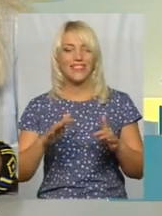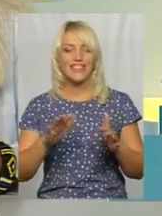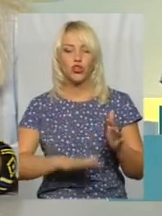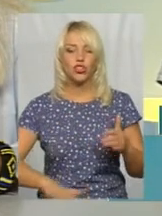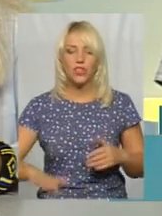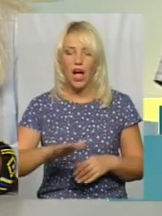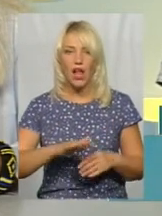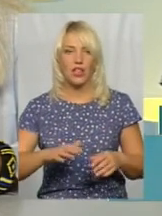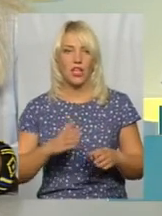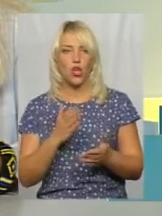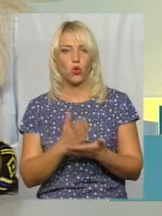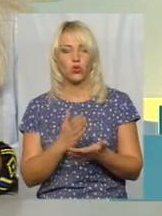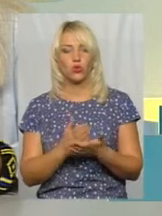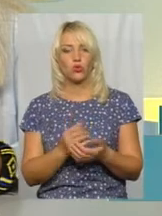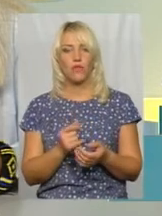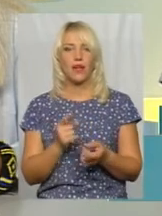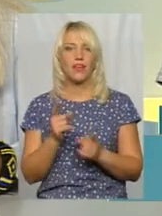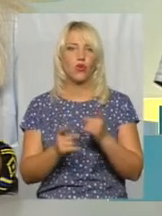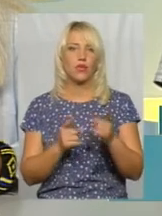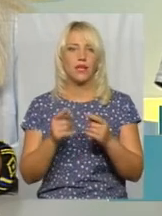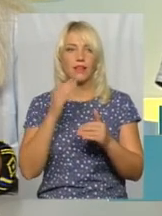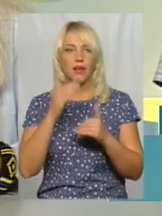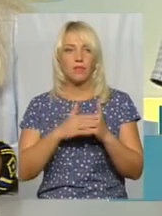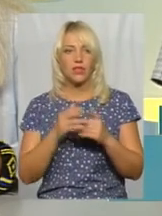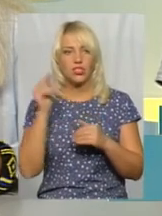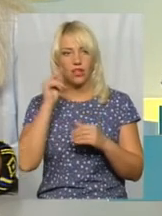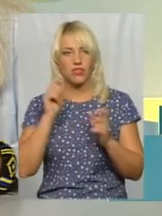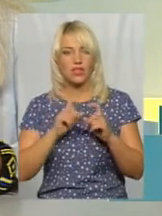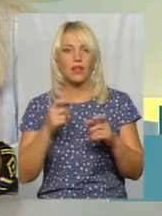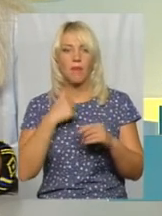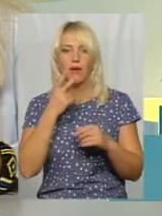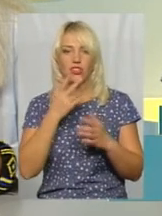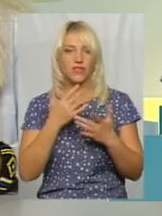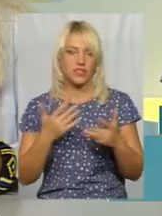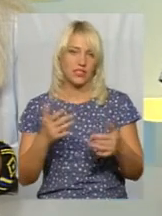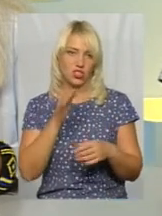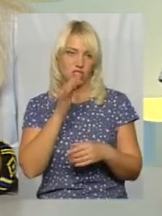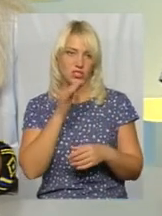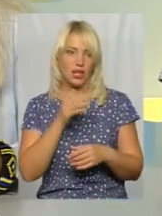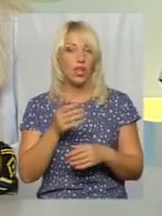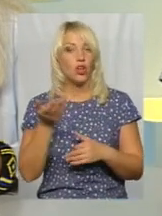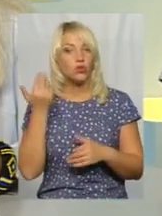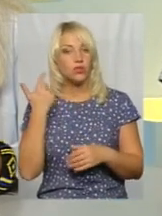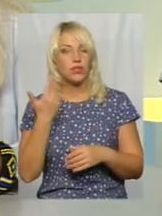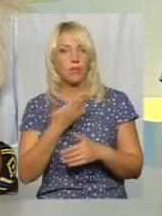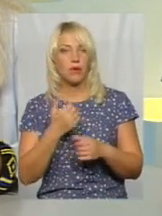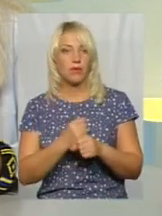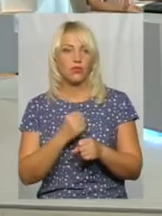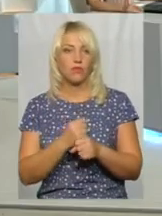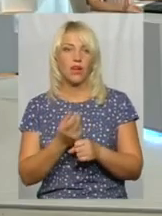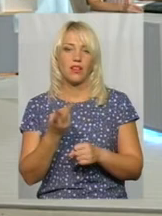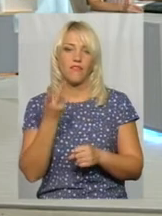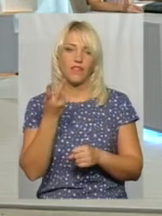реорганізації навчальних найближчих закладів. Тобто, я бачу в різні часи. Тоді ми працювали в дві зміни.